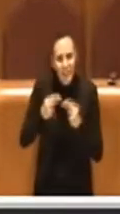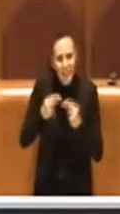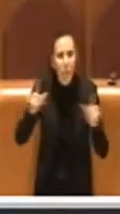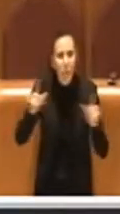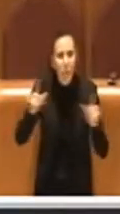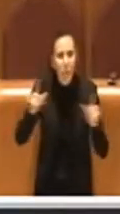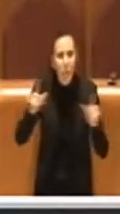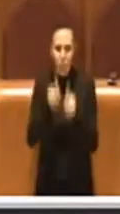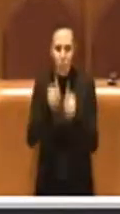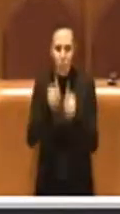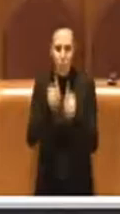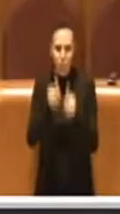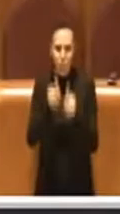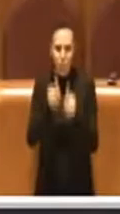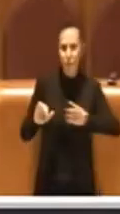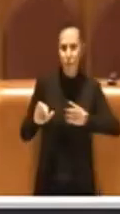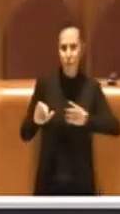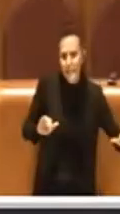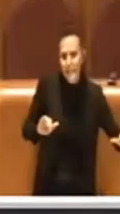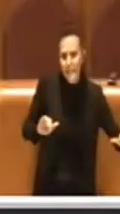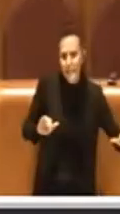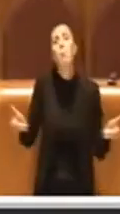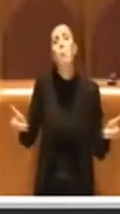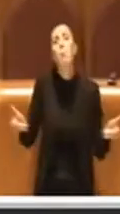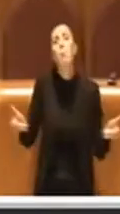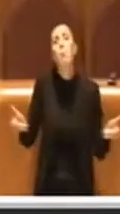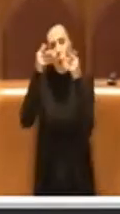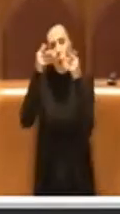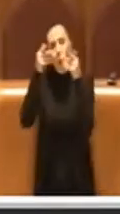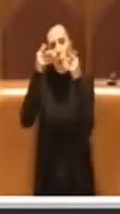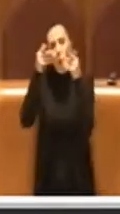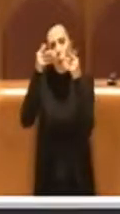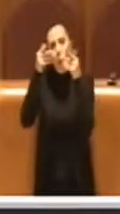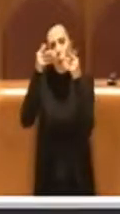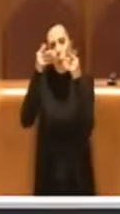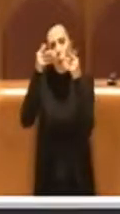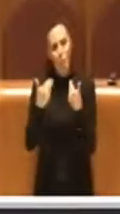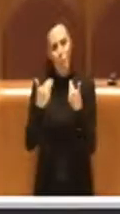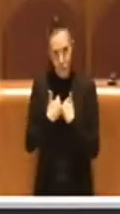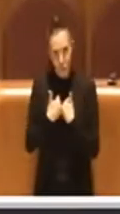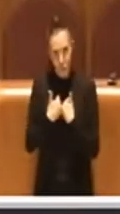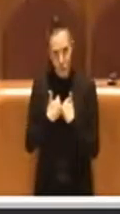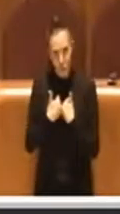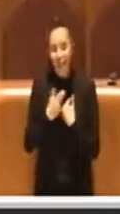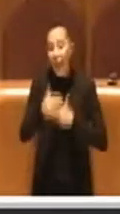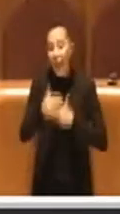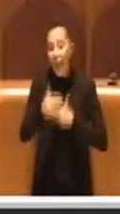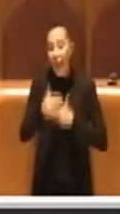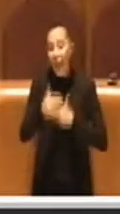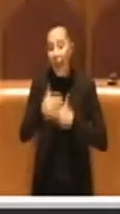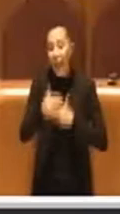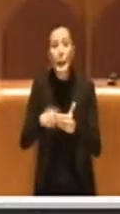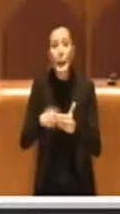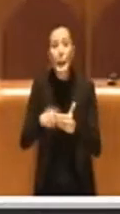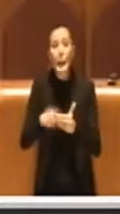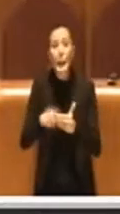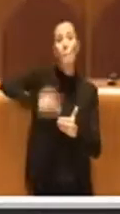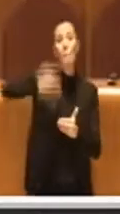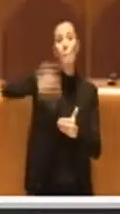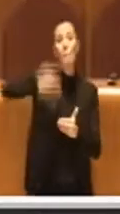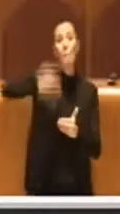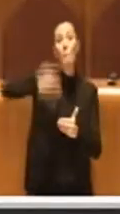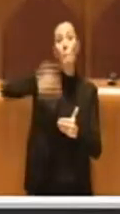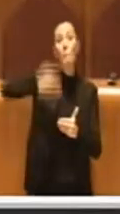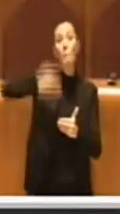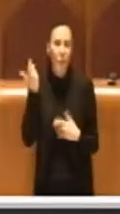Stessa cosa ha fatto il centro-sinistra, stessa cosa facciamo noi oggi. Però insomma, ripeto, che il leader non sia perfetto perché comunque un sistema, come dire,